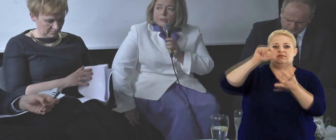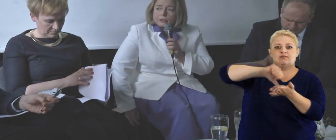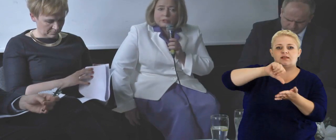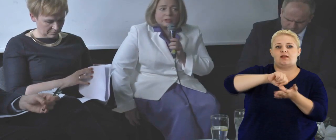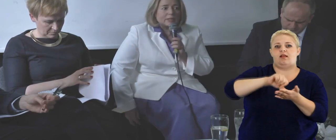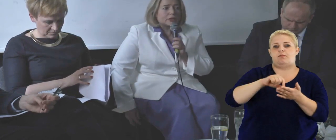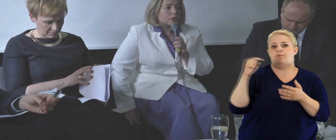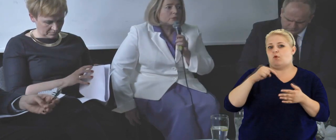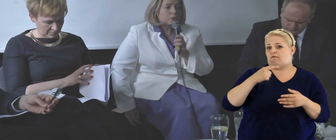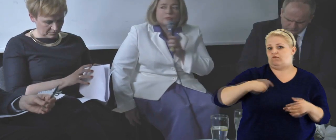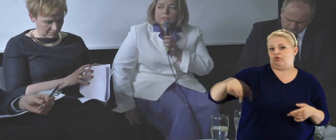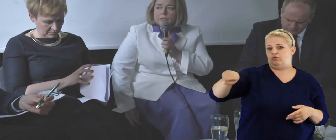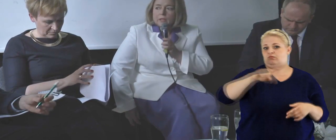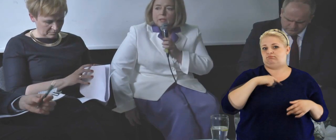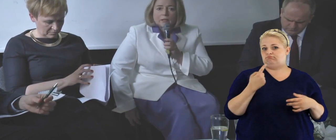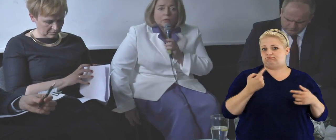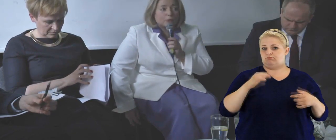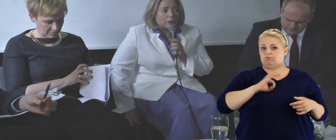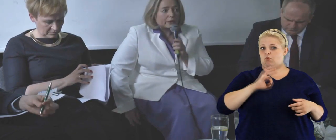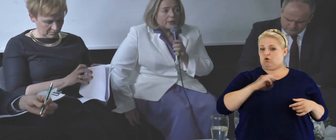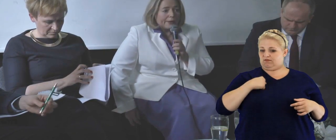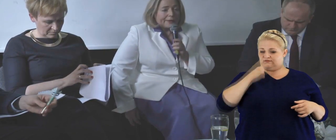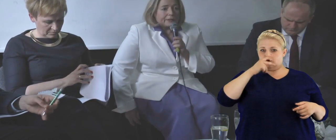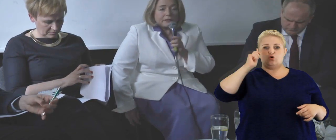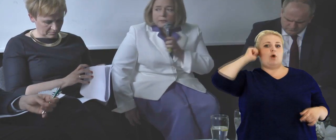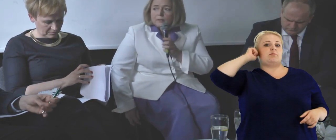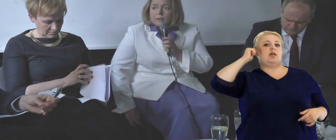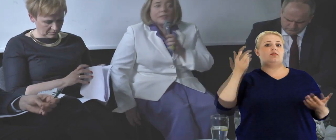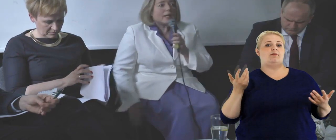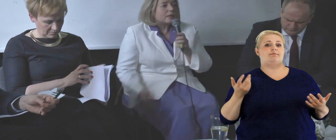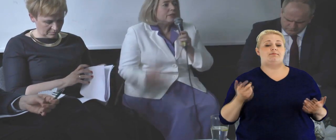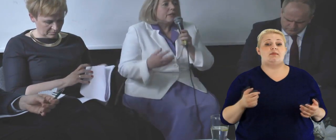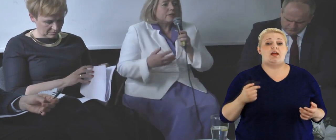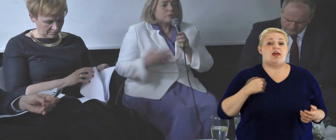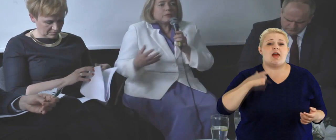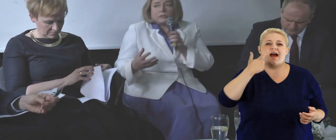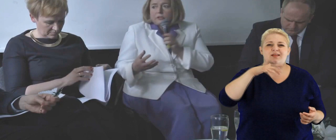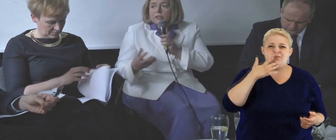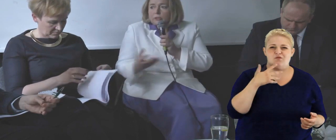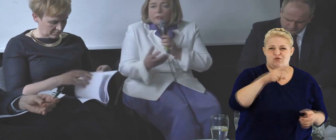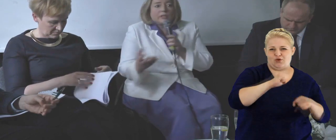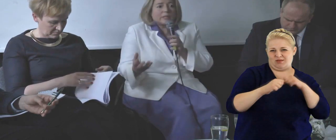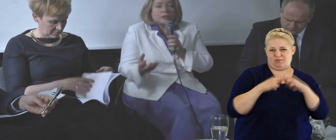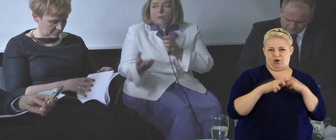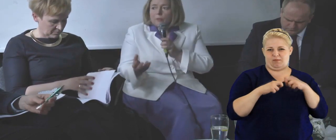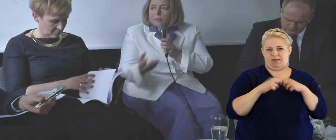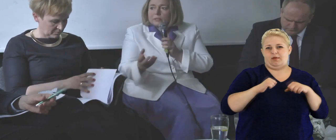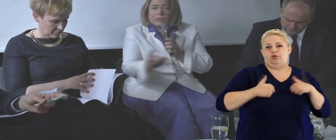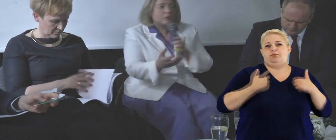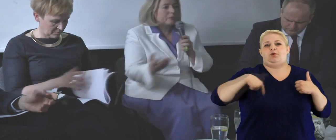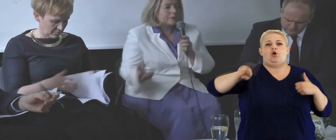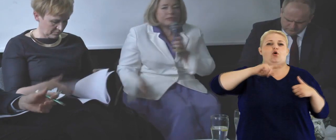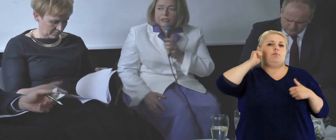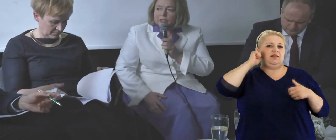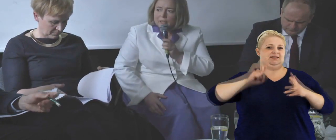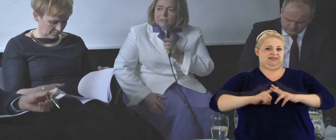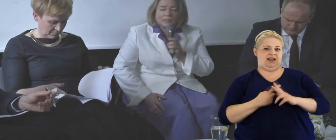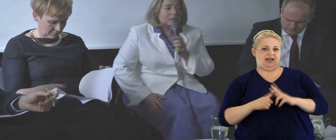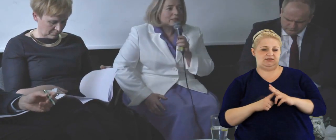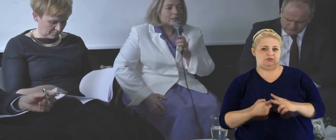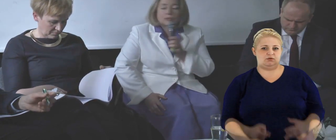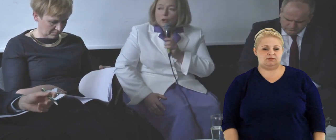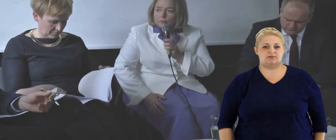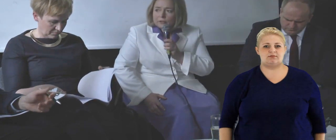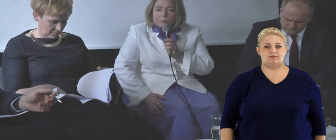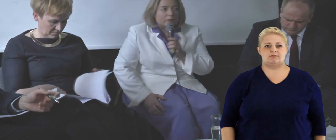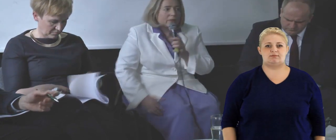powinno być z naszego punktu widzenia robione. I tak, i ja nie mówię, że tu jest jakiś problem z tym, żeby gdzieś nas